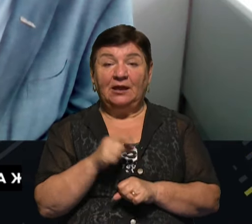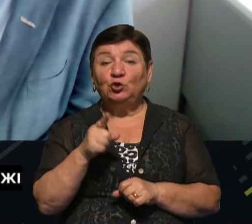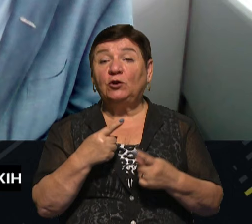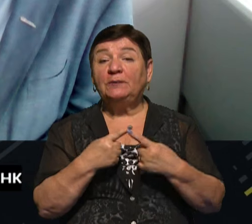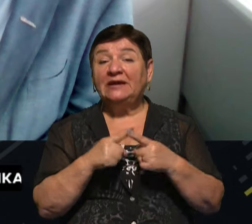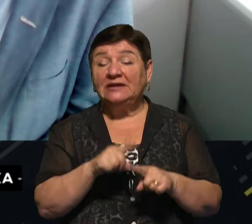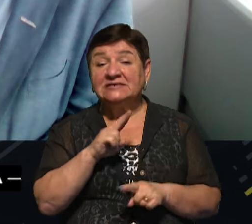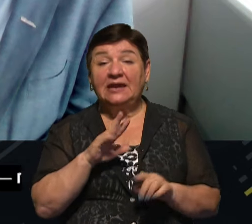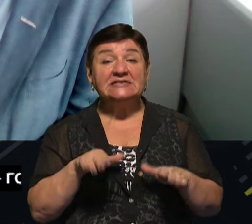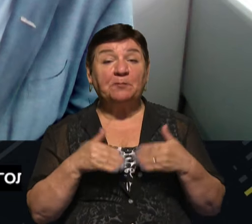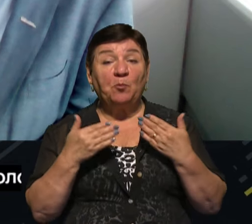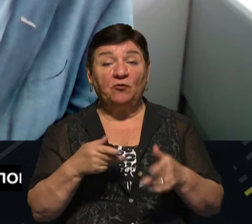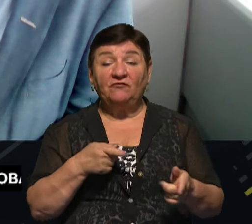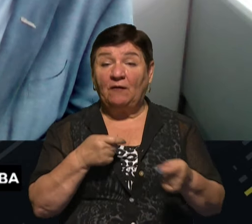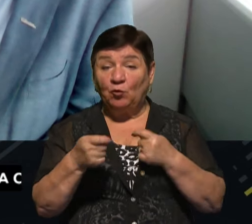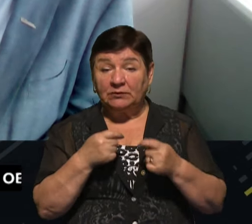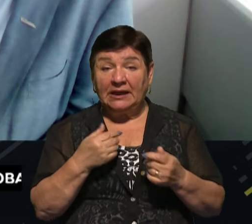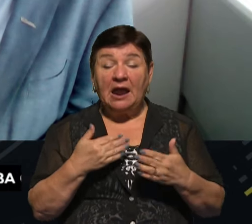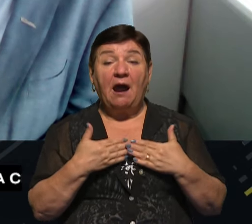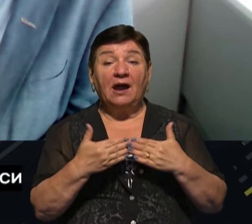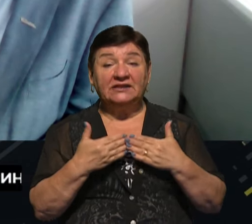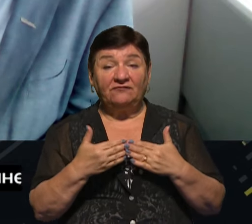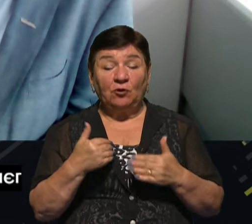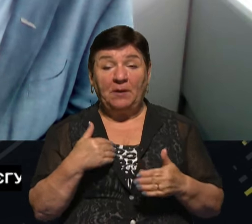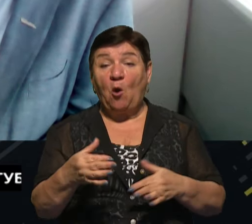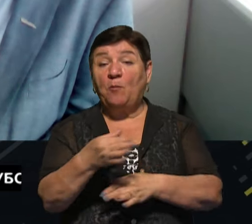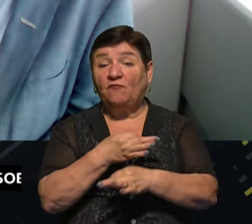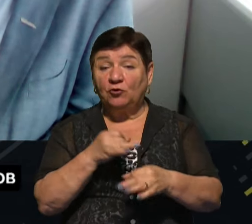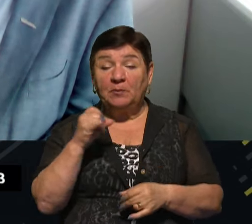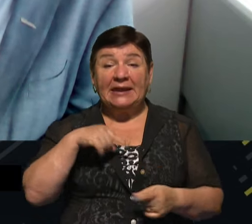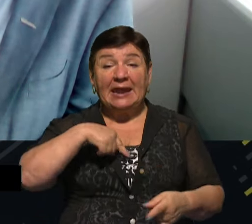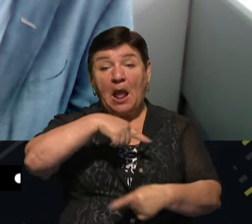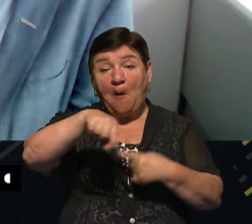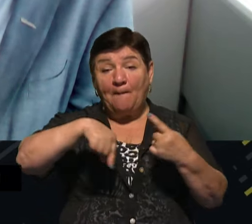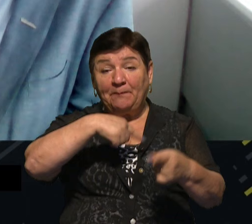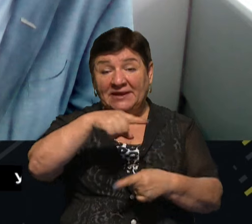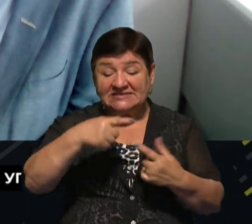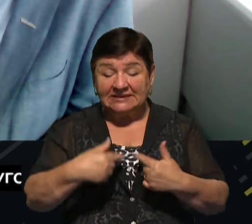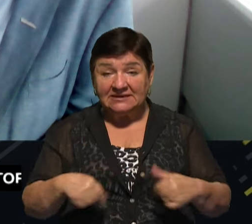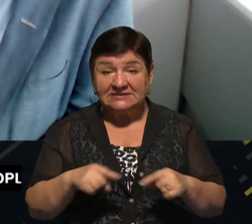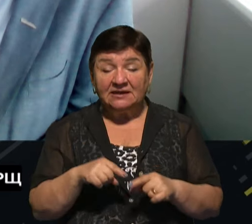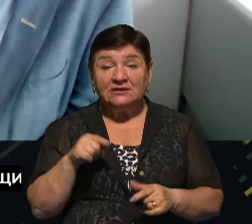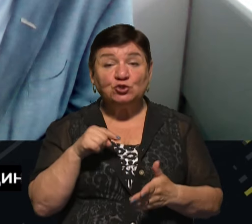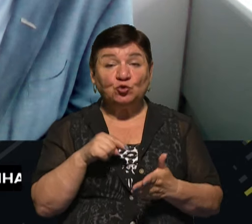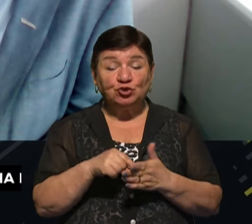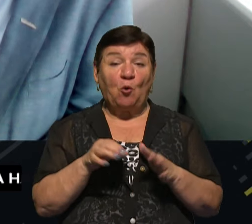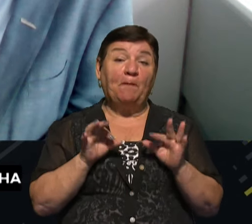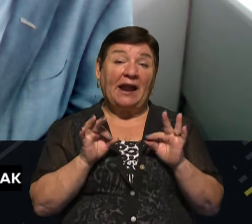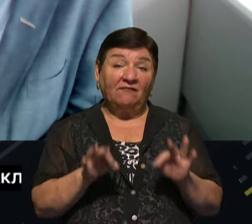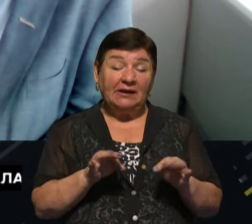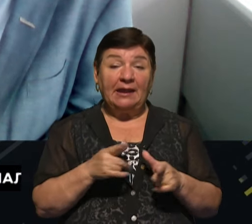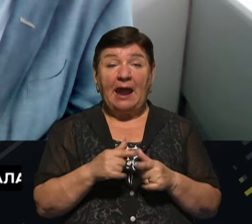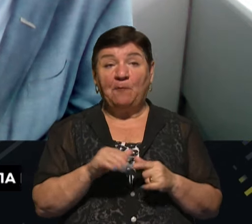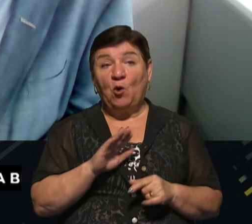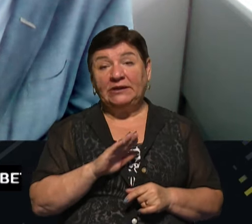зараз запропонував уряд, який ми активно обговорюємо, та не тільки ми, але й бізнес. Чи цей механізм з точки зору бізнесу правильний або ні?